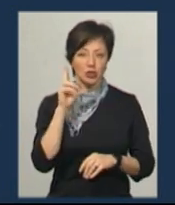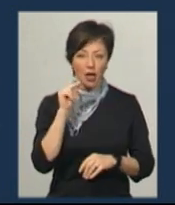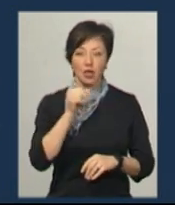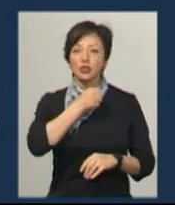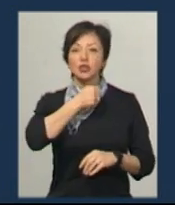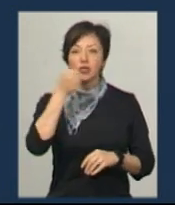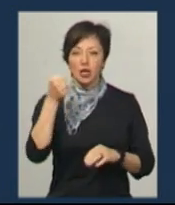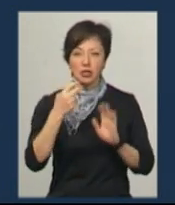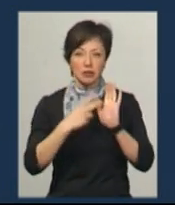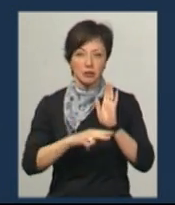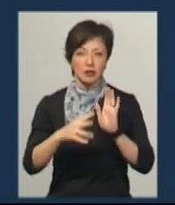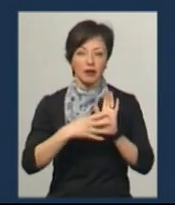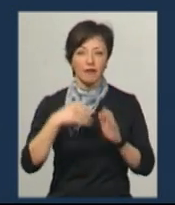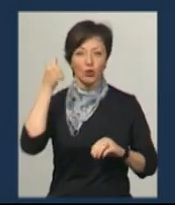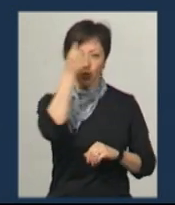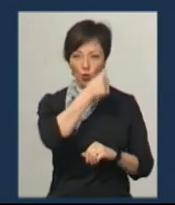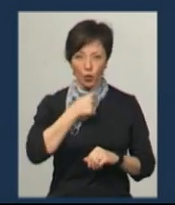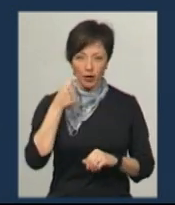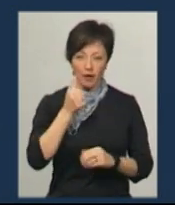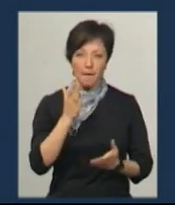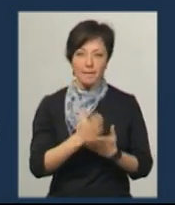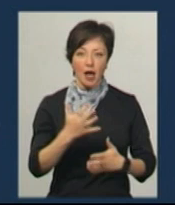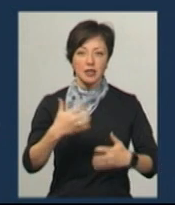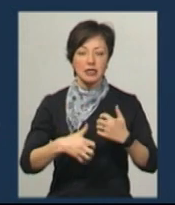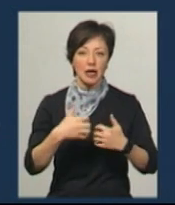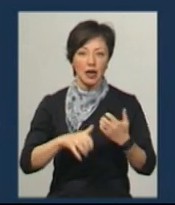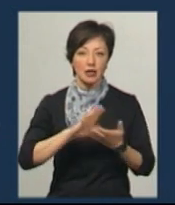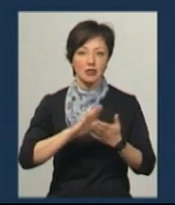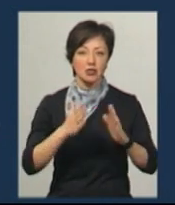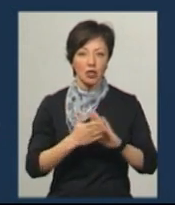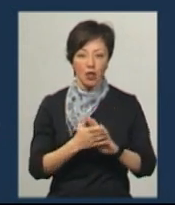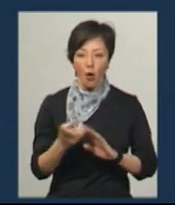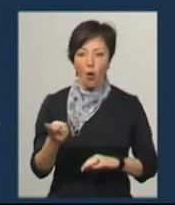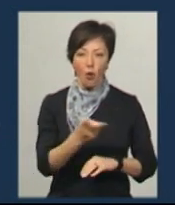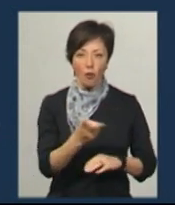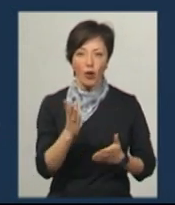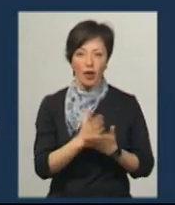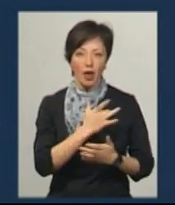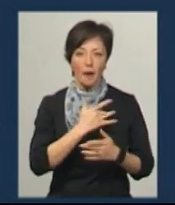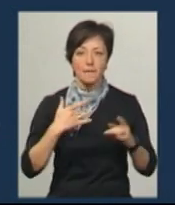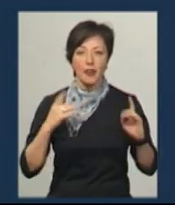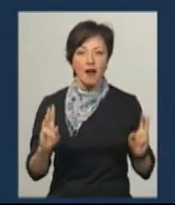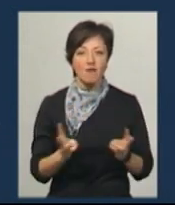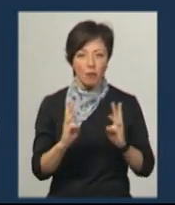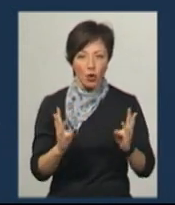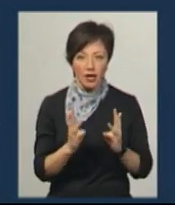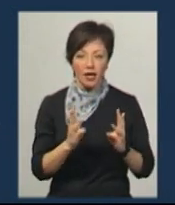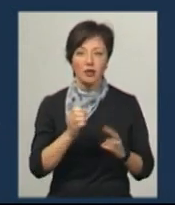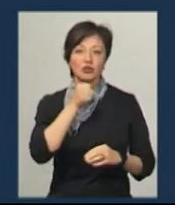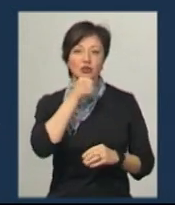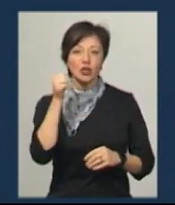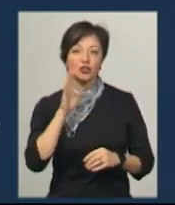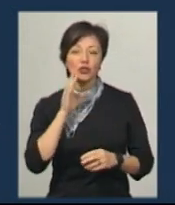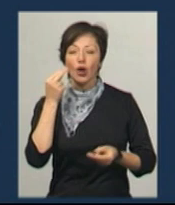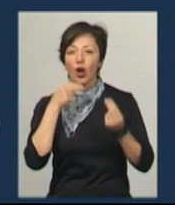старша, яка 79 років, вона має середній стан важкості. Обох в них є пневмонії, але стан у той, що старше,